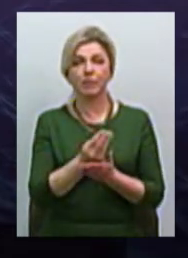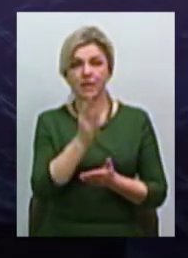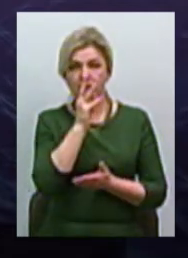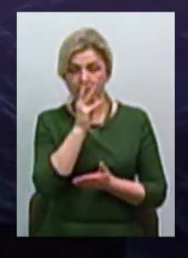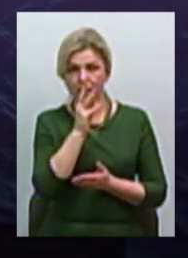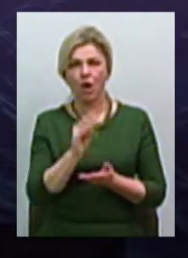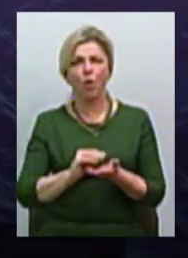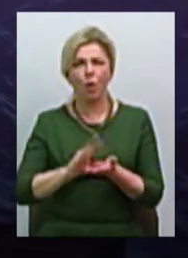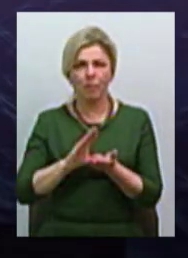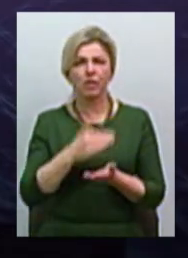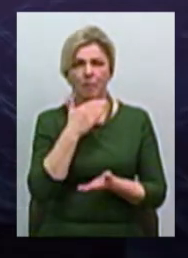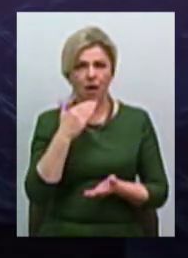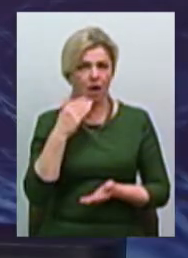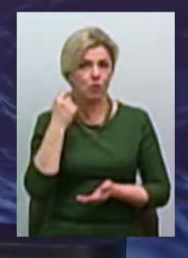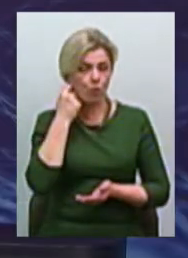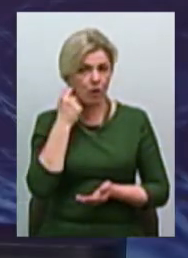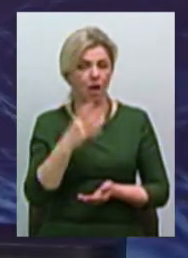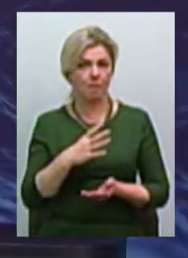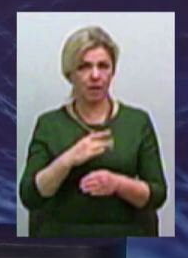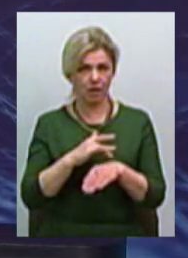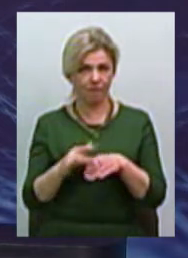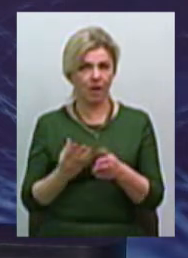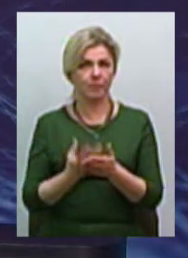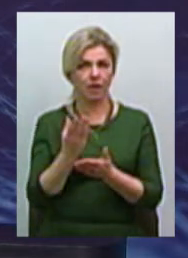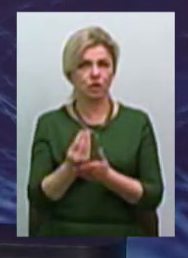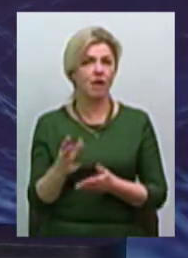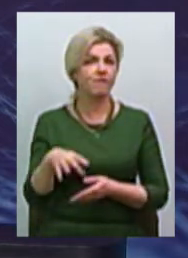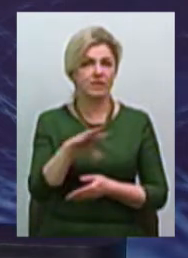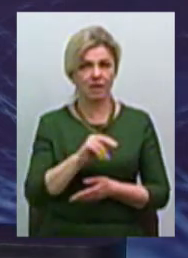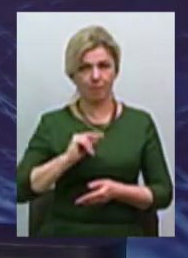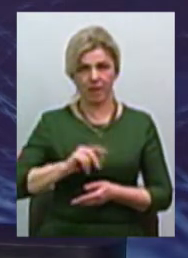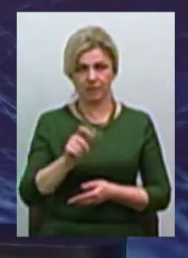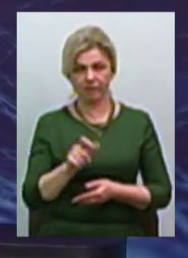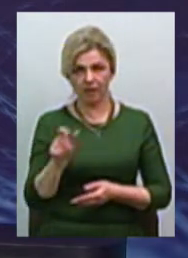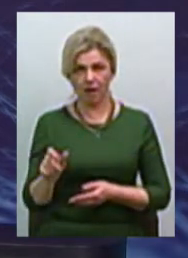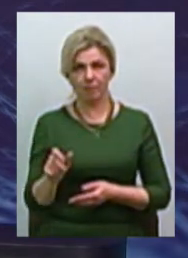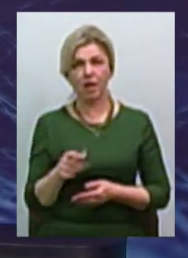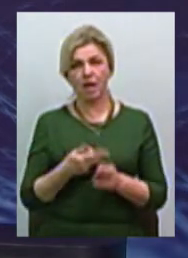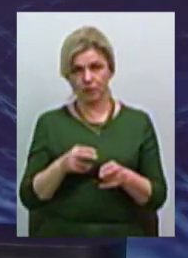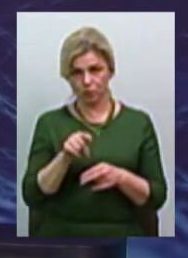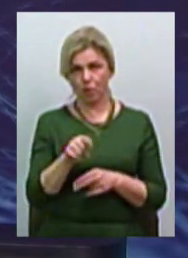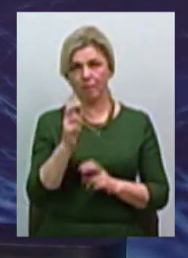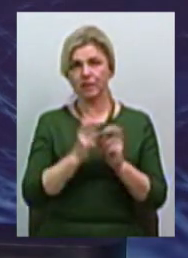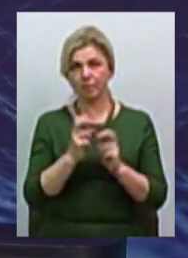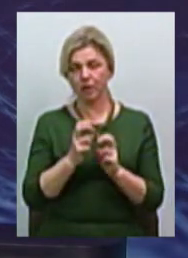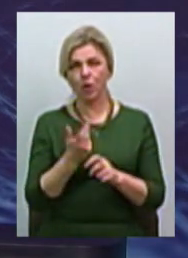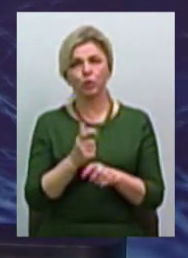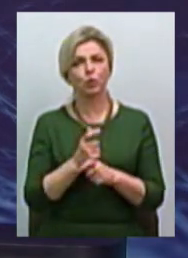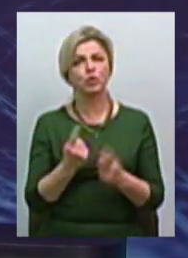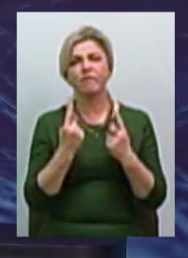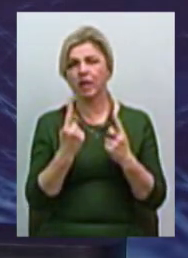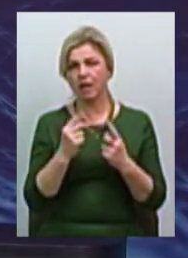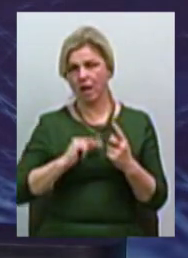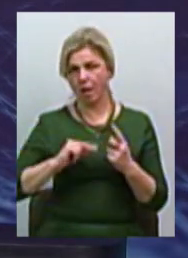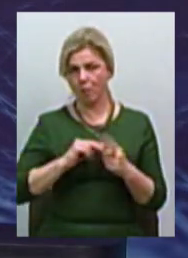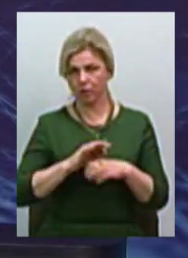яка купилася роками, була виплачена всім працівникам, майже всім працівникам цього підприємства. Це дуже була велика робота